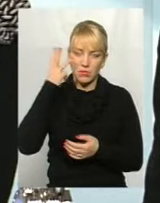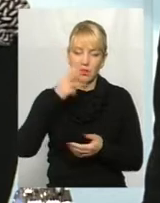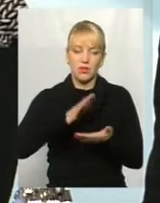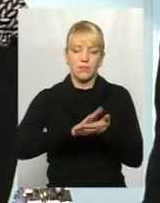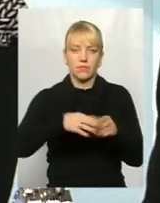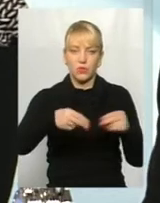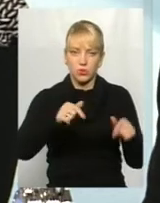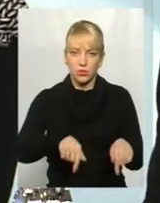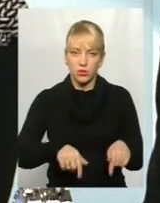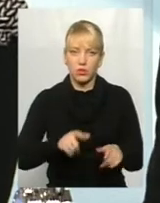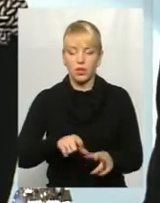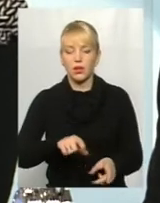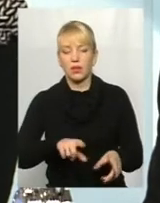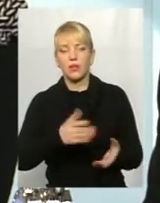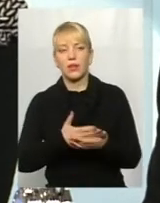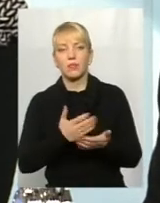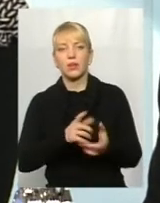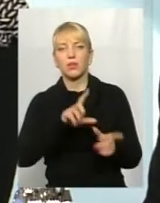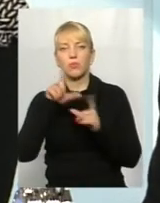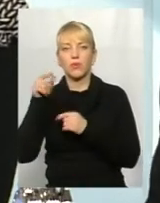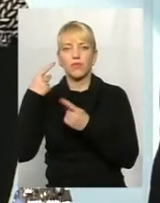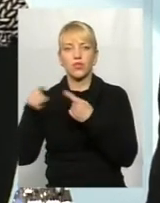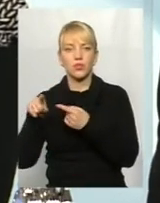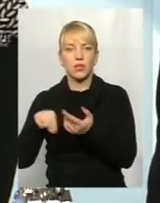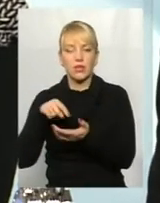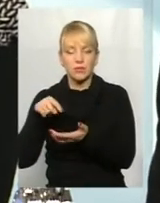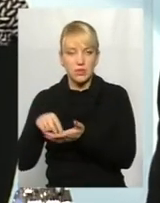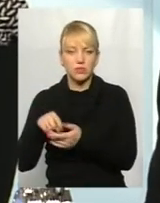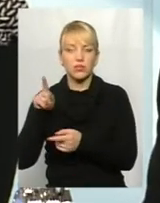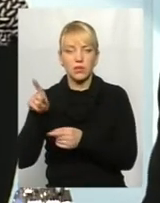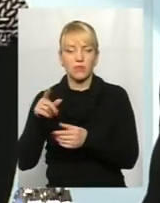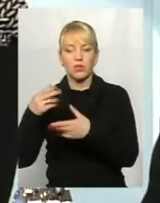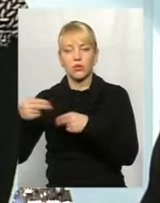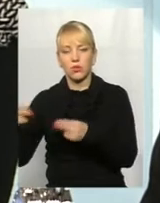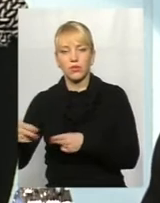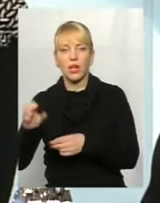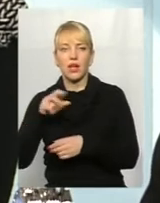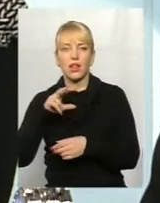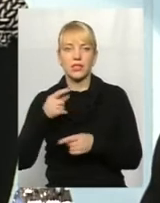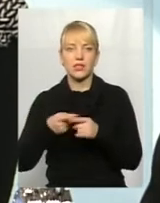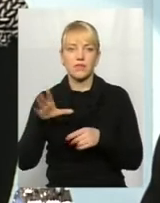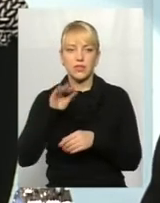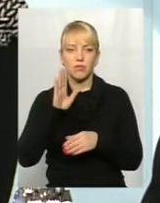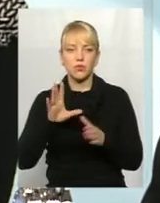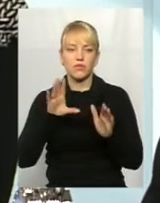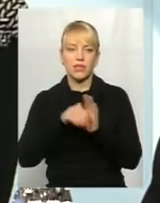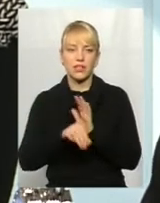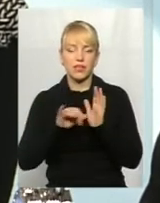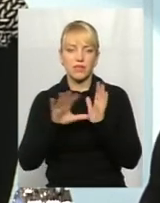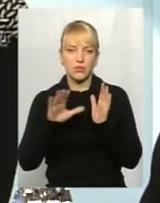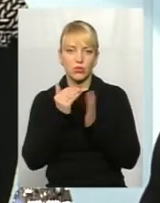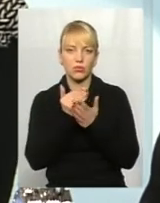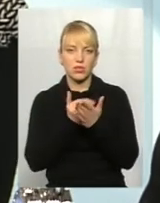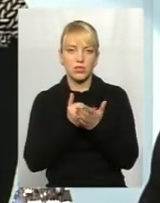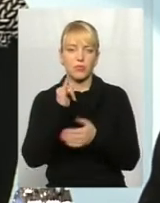вахтовий метод, десь працює в іншому місці, він заключає там договір, але це все буде внесено в електронну систему